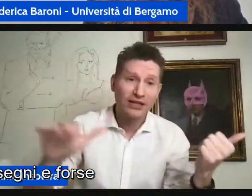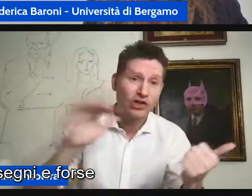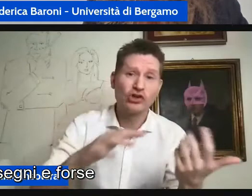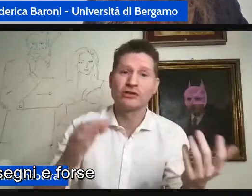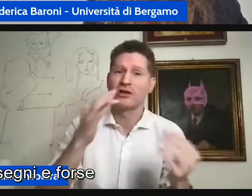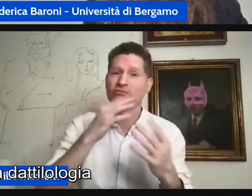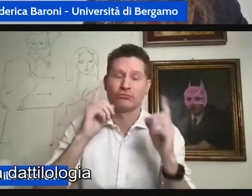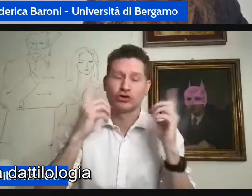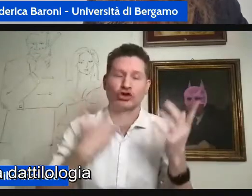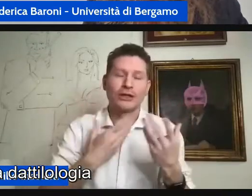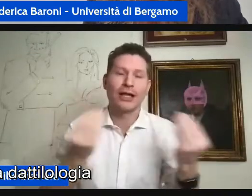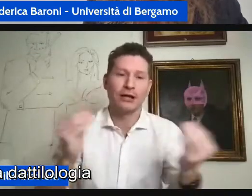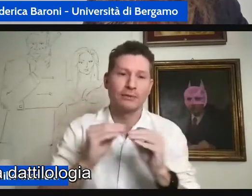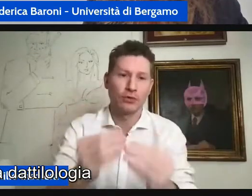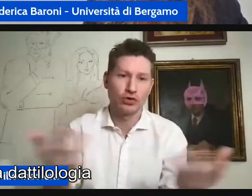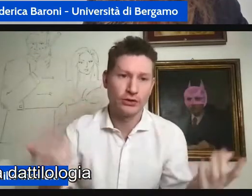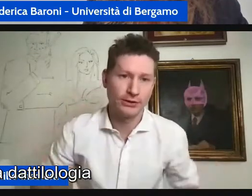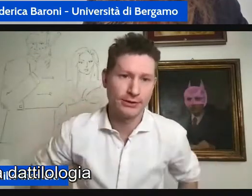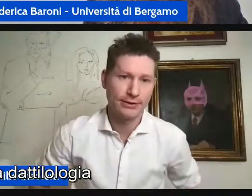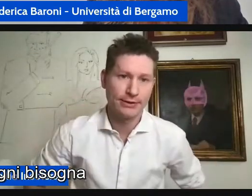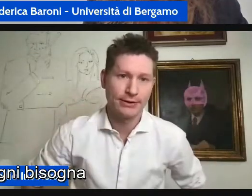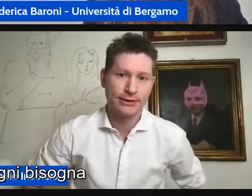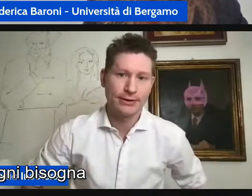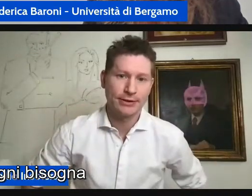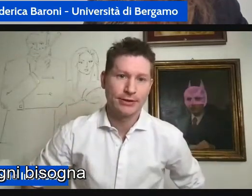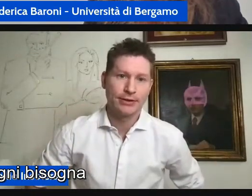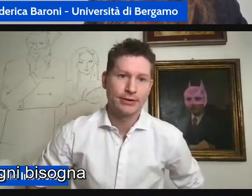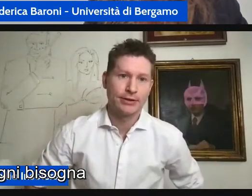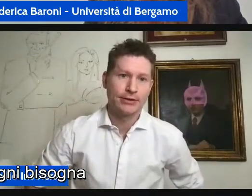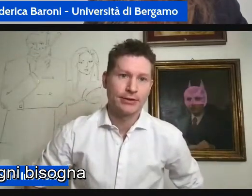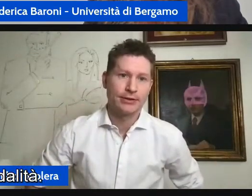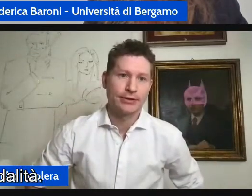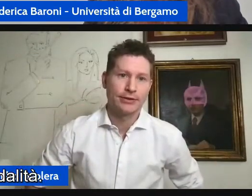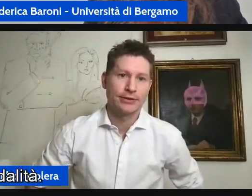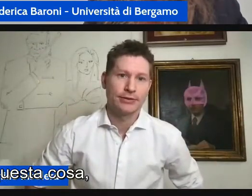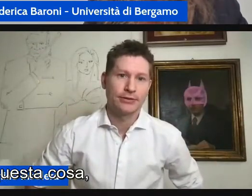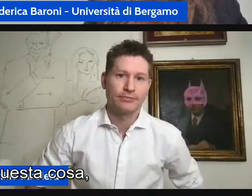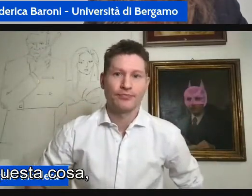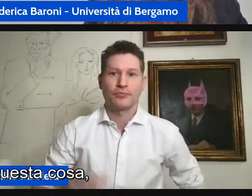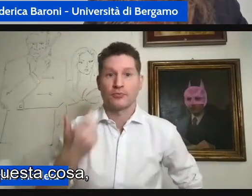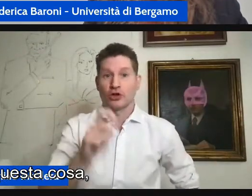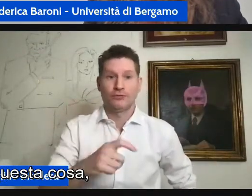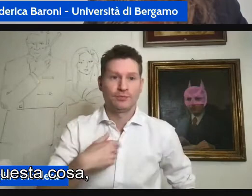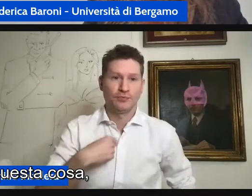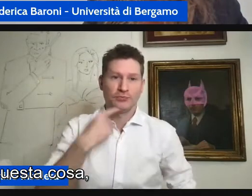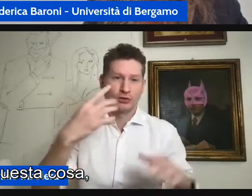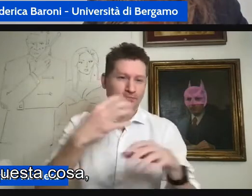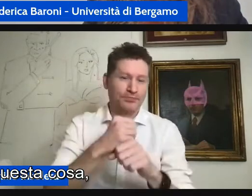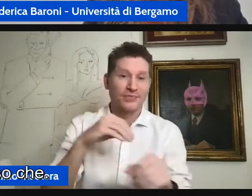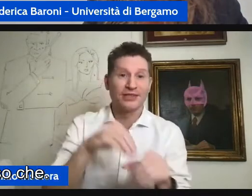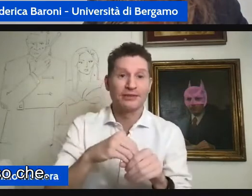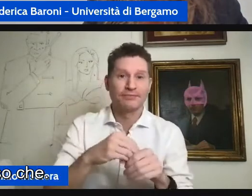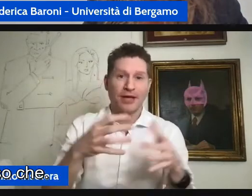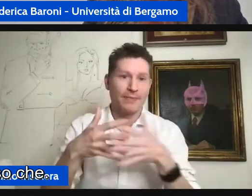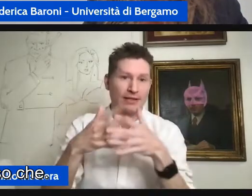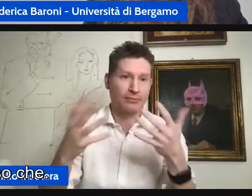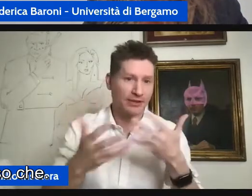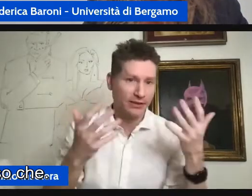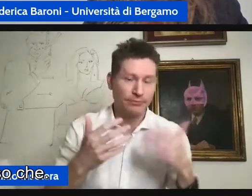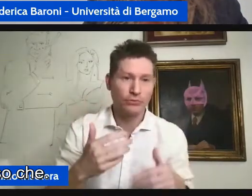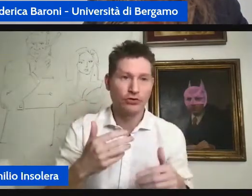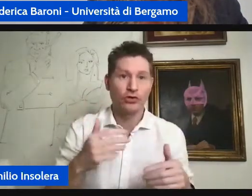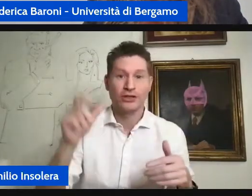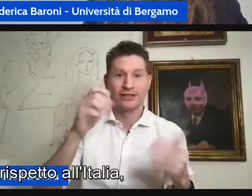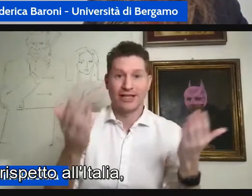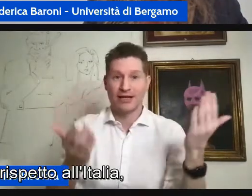forse magari utilizzando la filologia se non ci sono i segni bisogna trovare le modalità però è importante questa cosa perché io penso